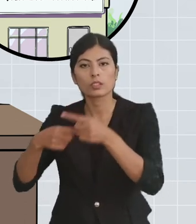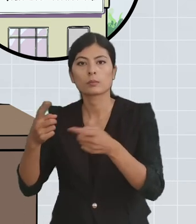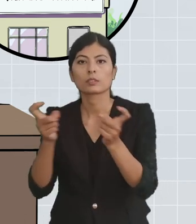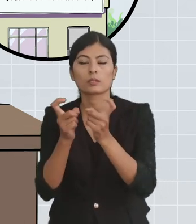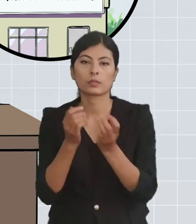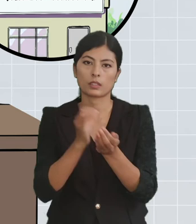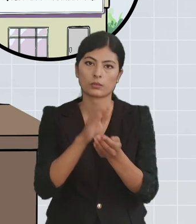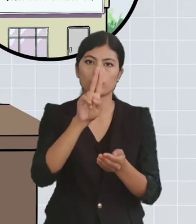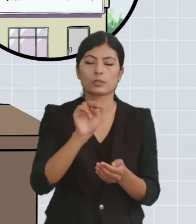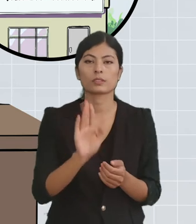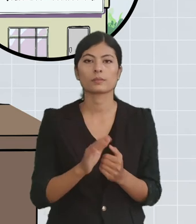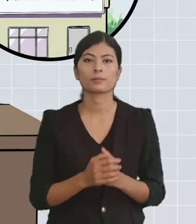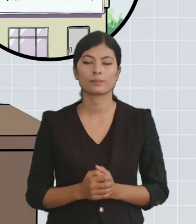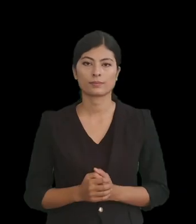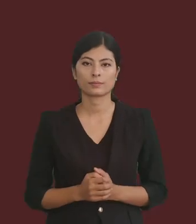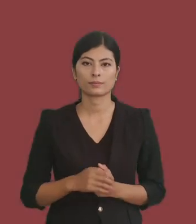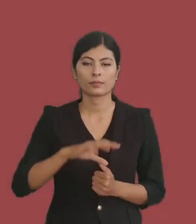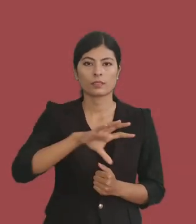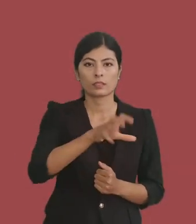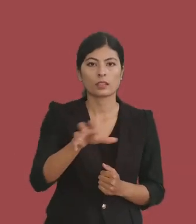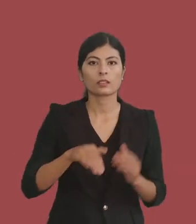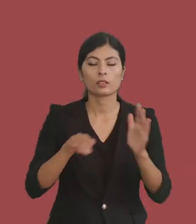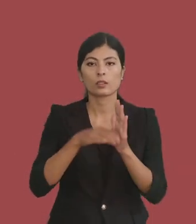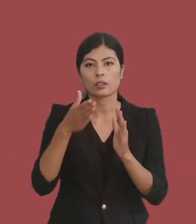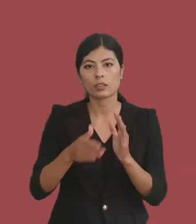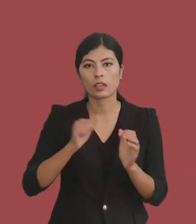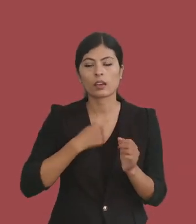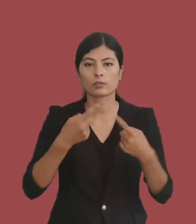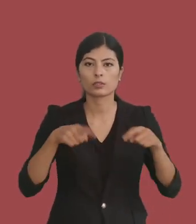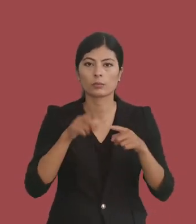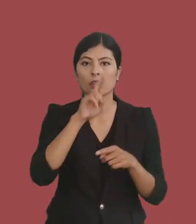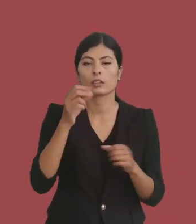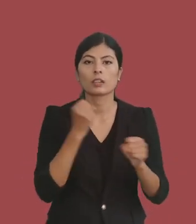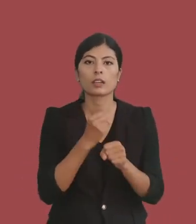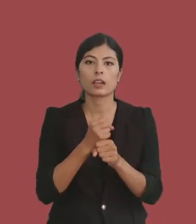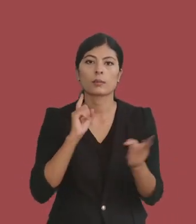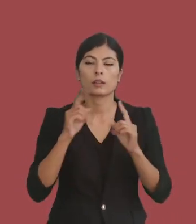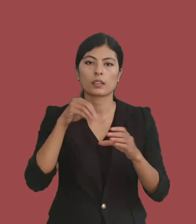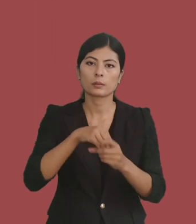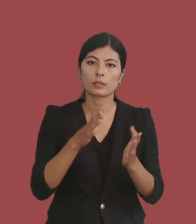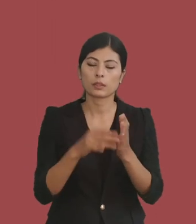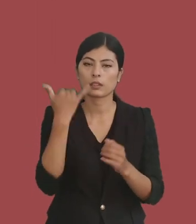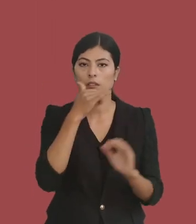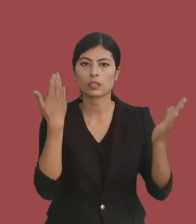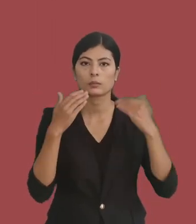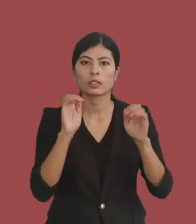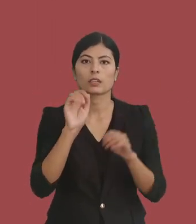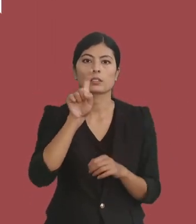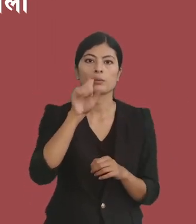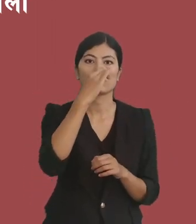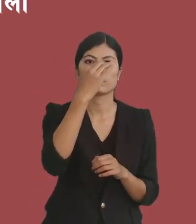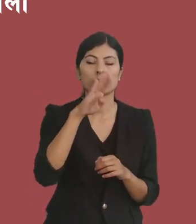बैटक राकन। पर्दछ। थान्य तहले अपनो सबा वाकार्य पालिका पाट लएंगी खिंग सा सम्बंदन